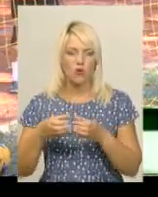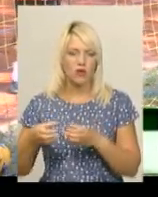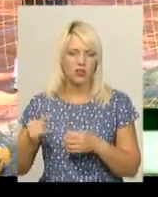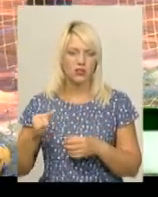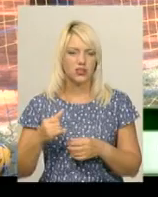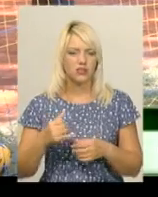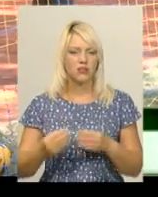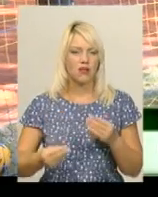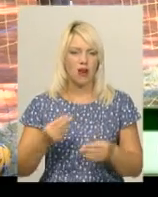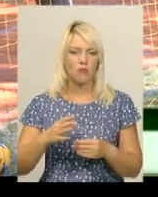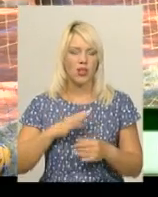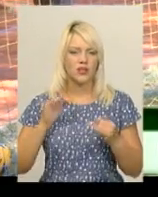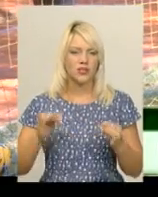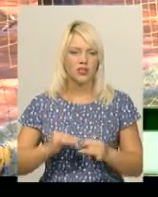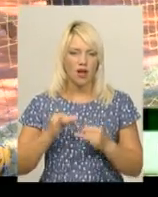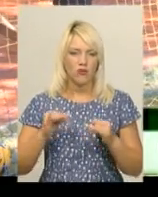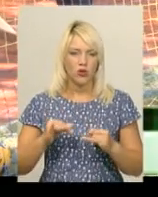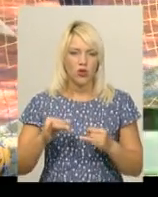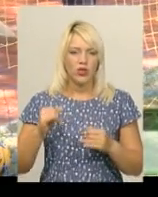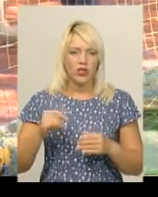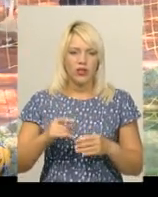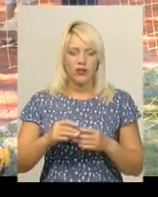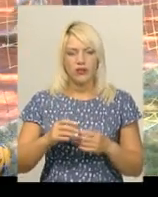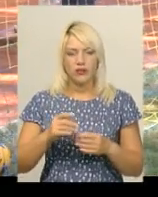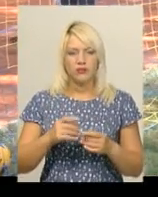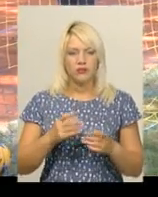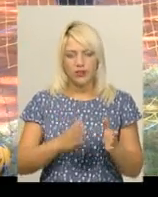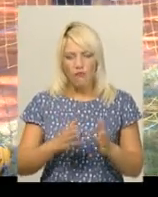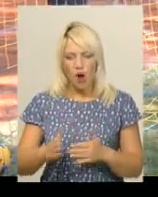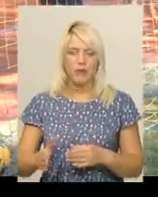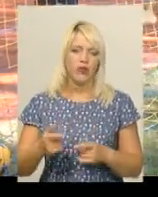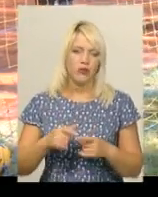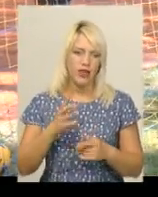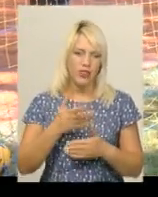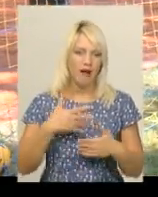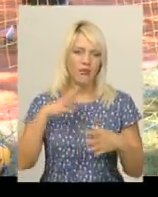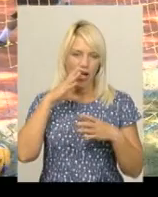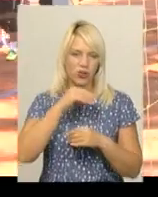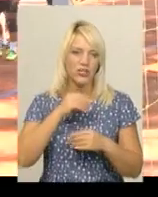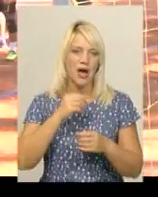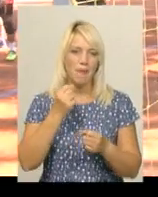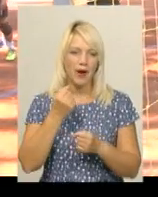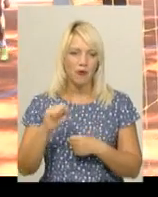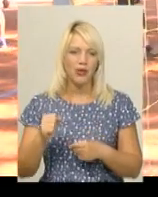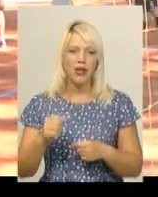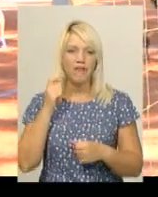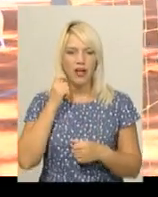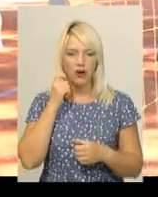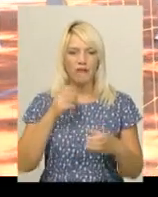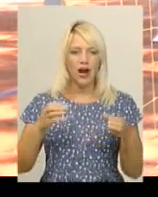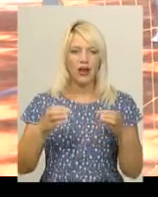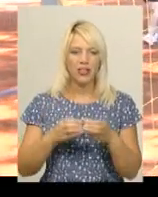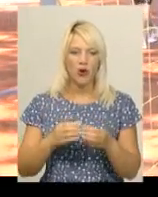Гра була цікавою, рівномірною, якось нам вдалося перемогти. Вікова категорія